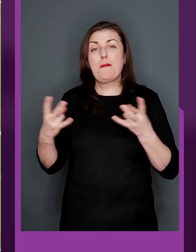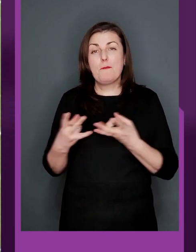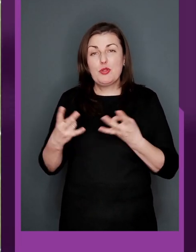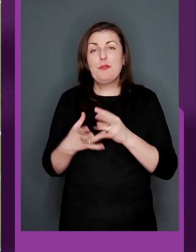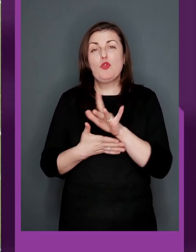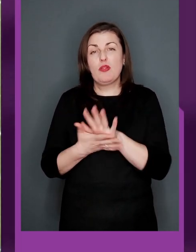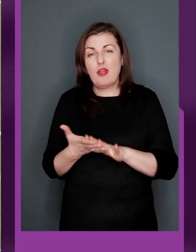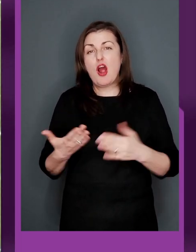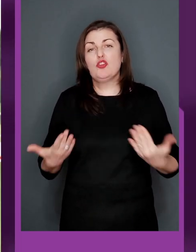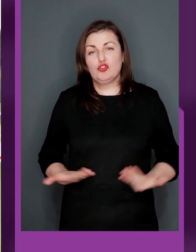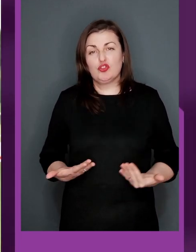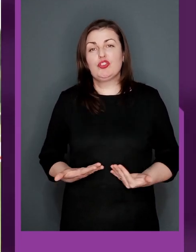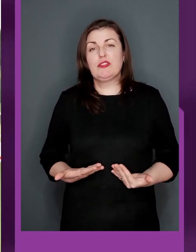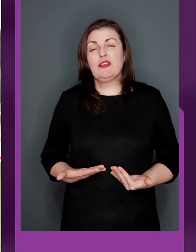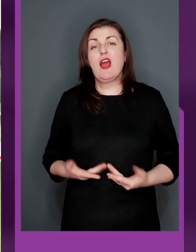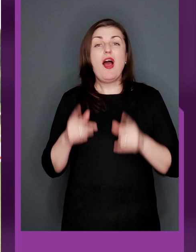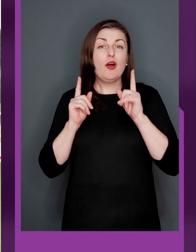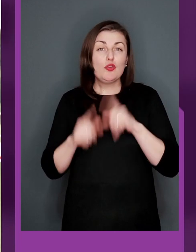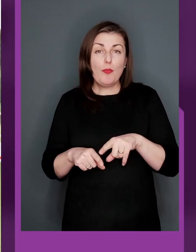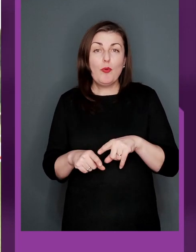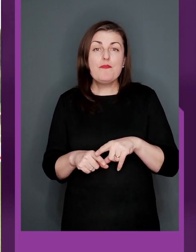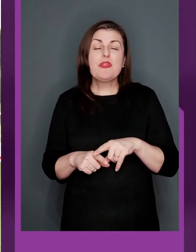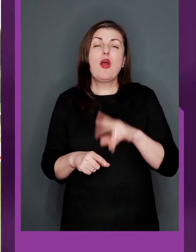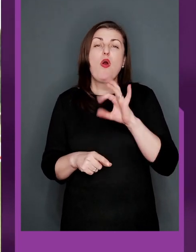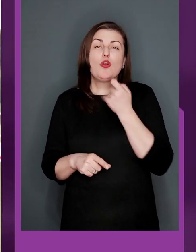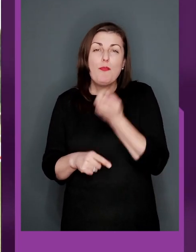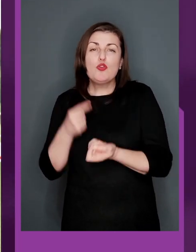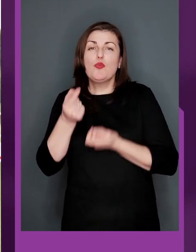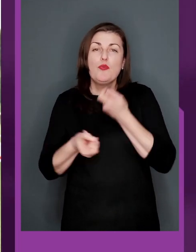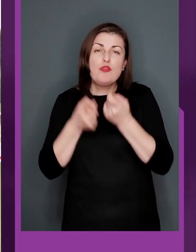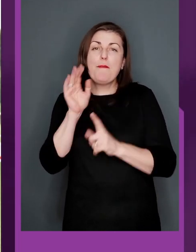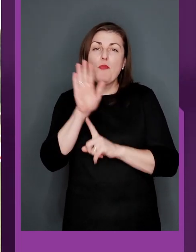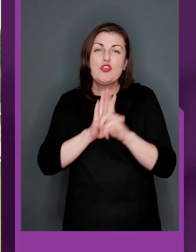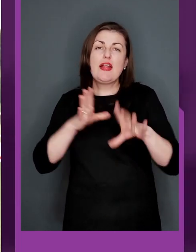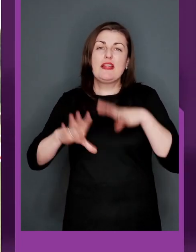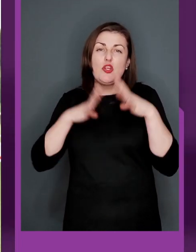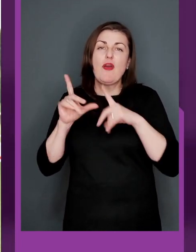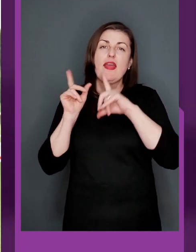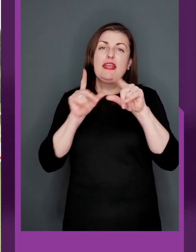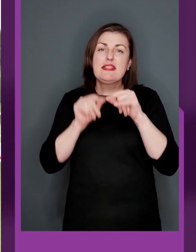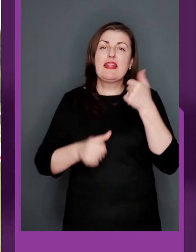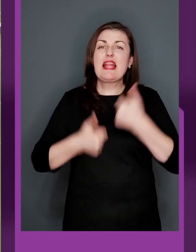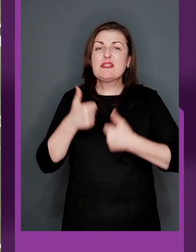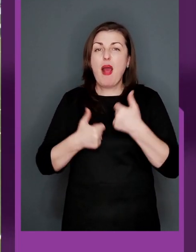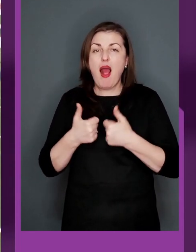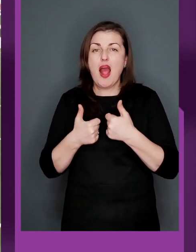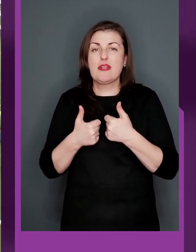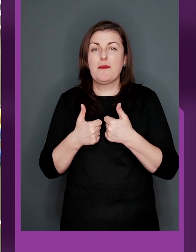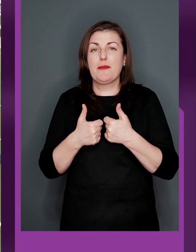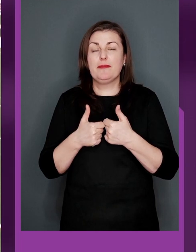Але потрібно далі жити. Тому по трішки, по трішки почали тренуватися, їздити на змагання.